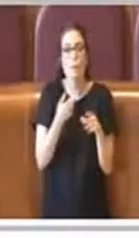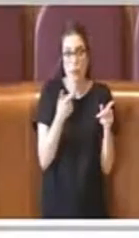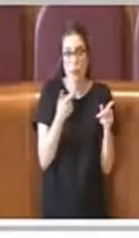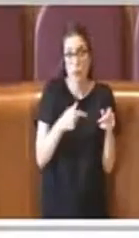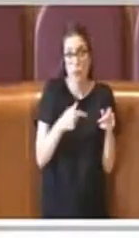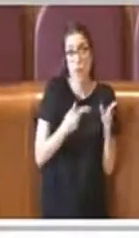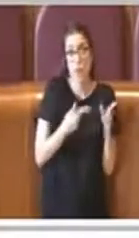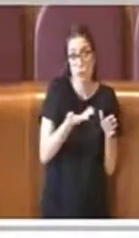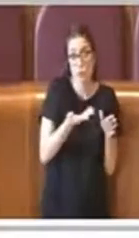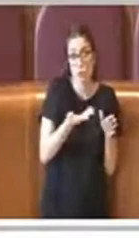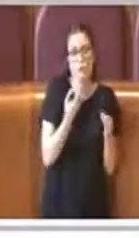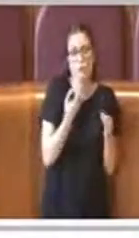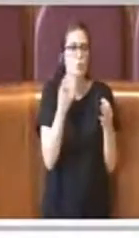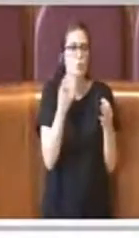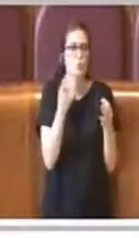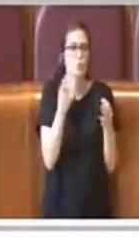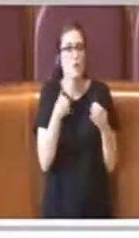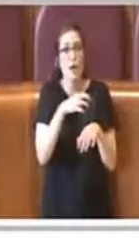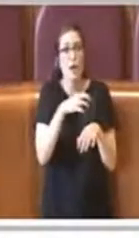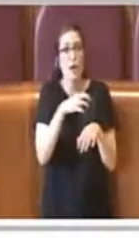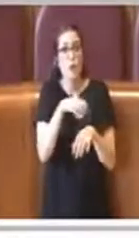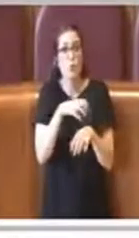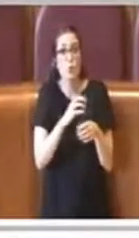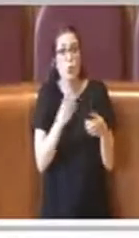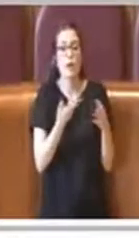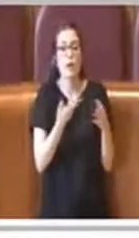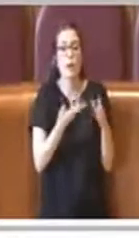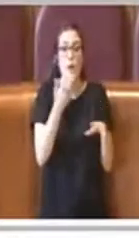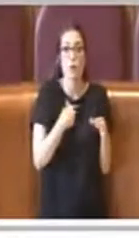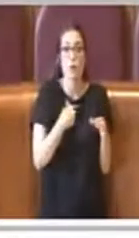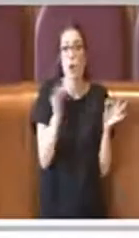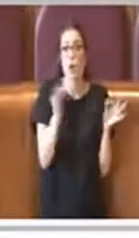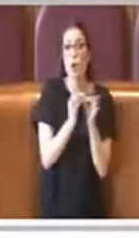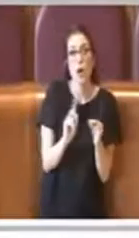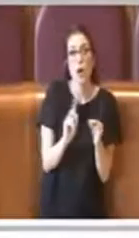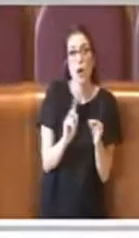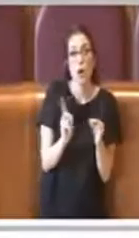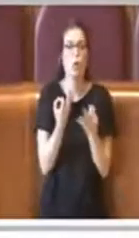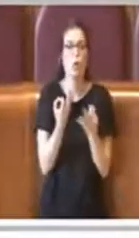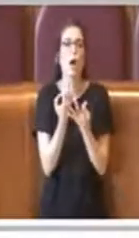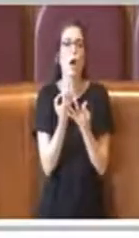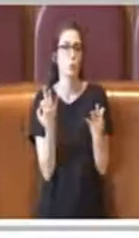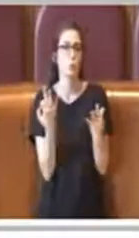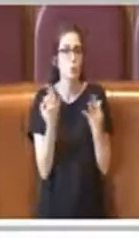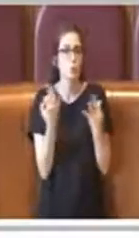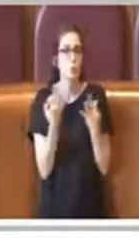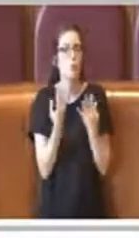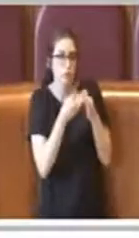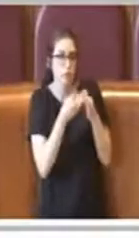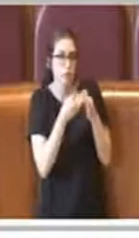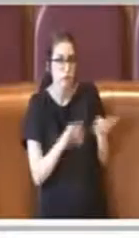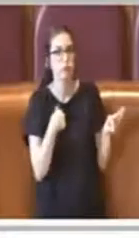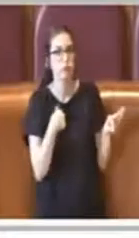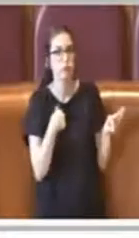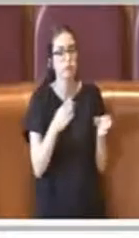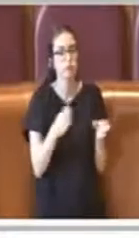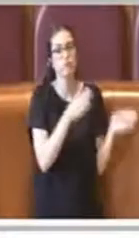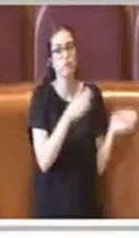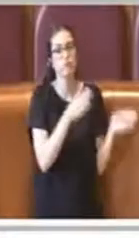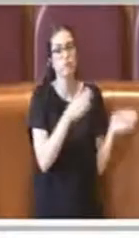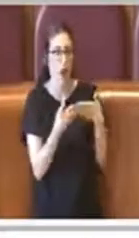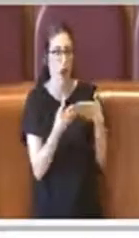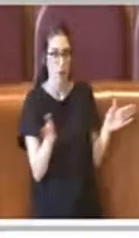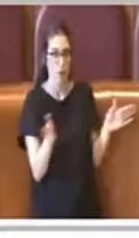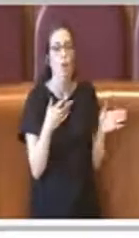per un fatto anche di maggioranza, per carità è giusto che se la maggior parte delle consulte non sono d'accordo di fatto è